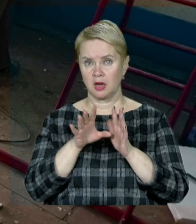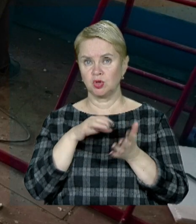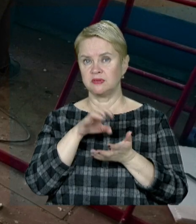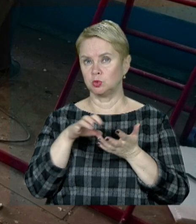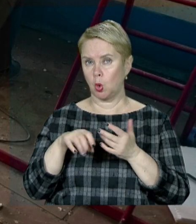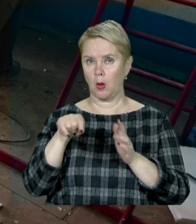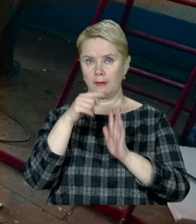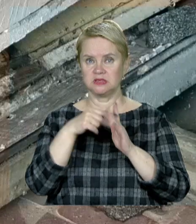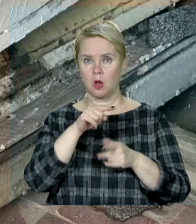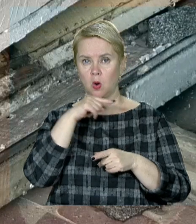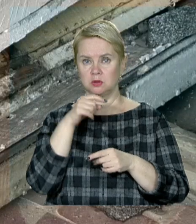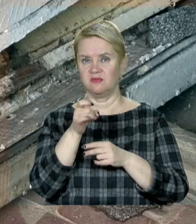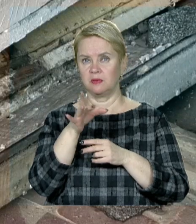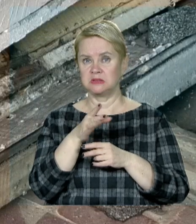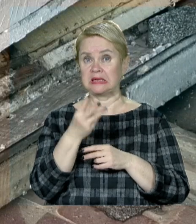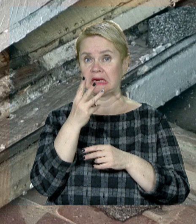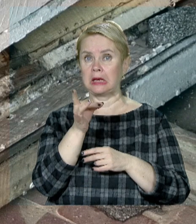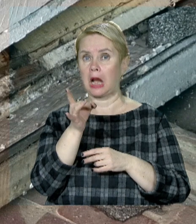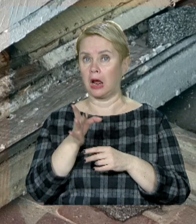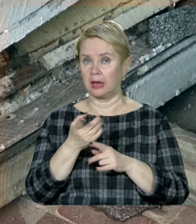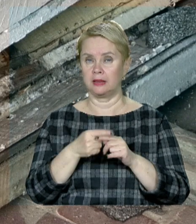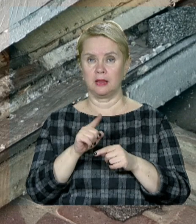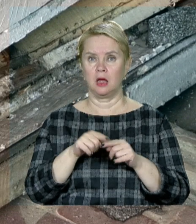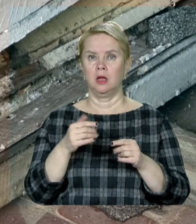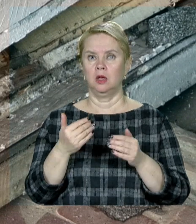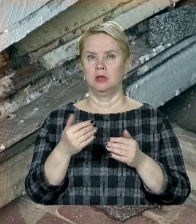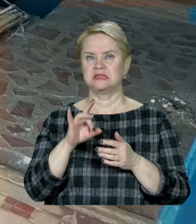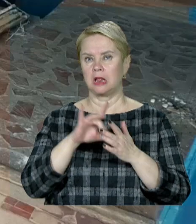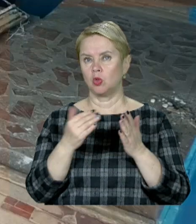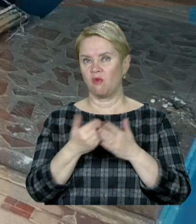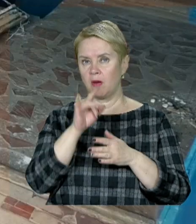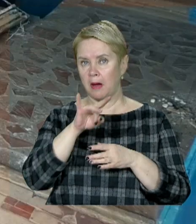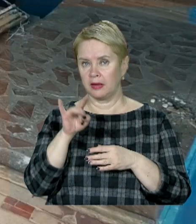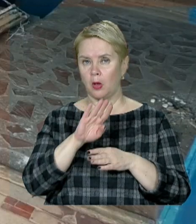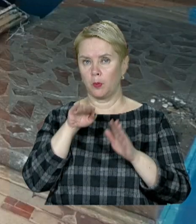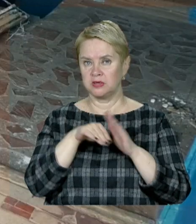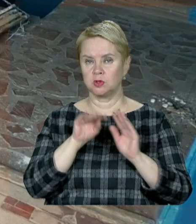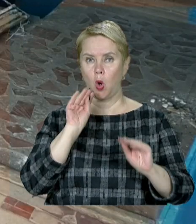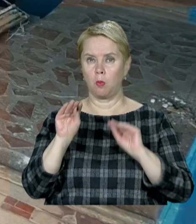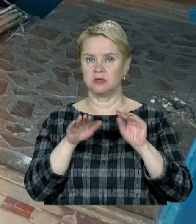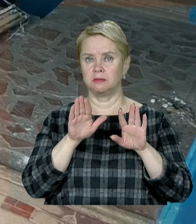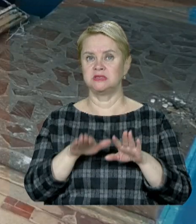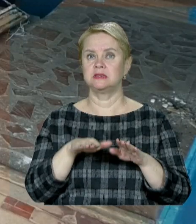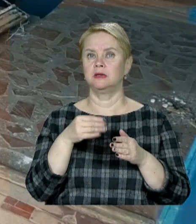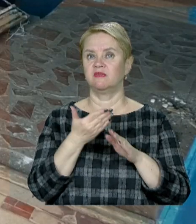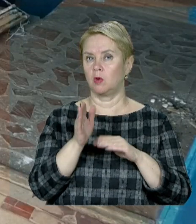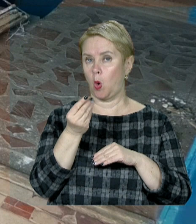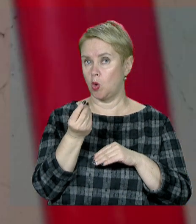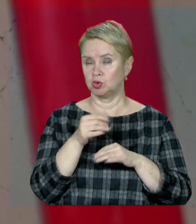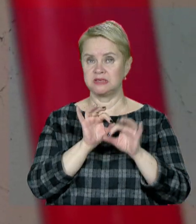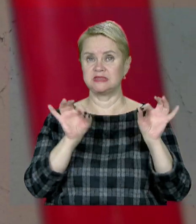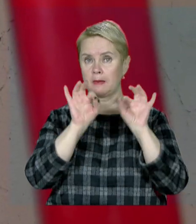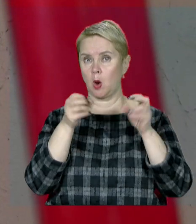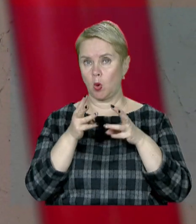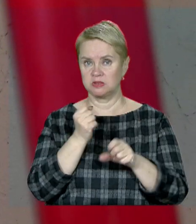інфраструктурі міста росіяни випустили три ракети. Нові склопакети у квартирах та під'їздах облаштували міським коштом. Заміри